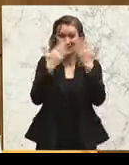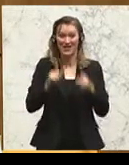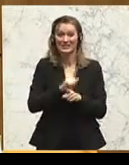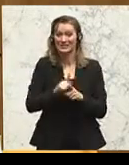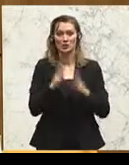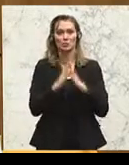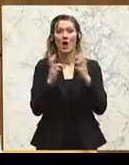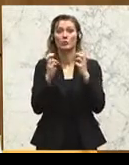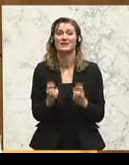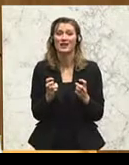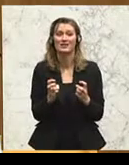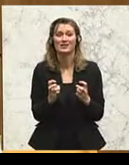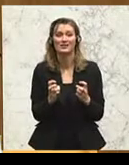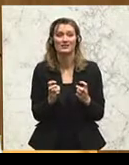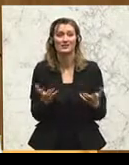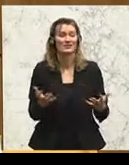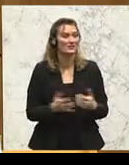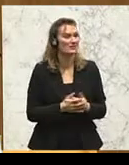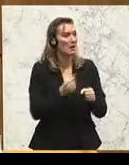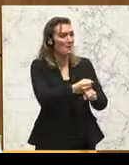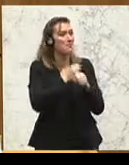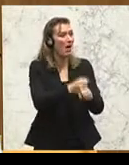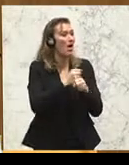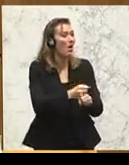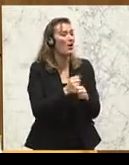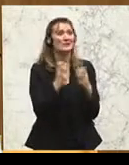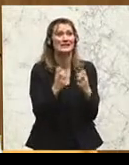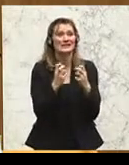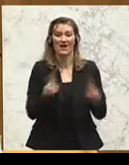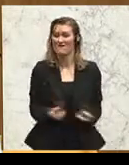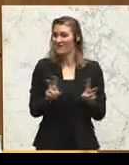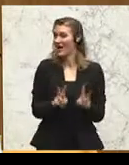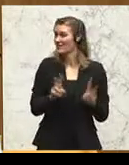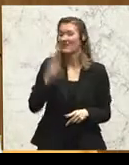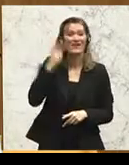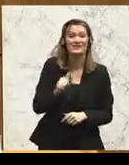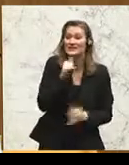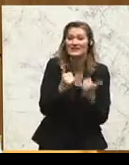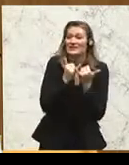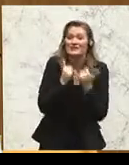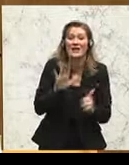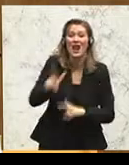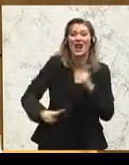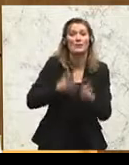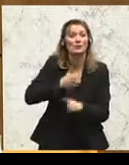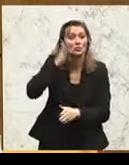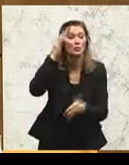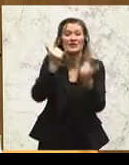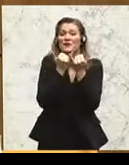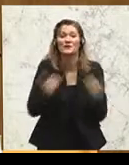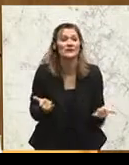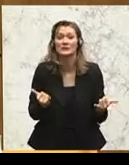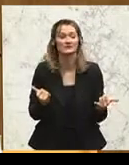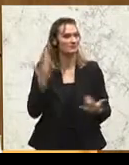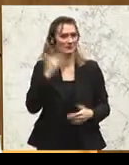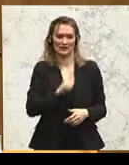sind, unter dem Christbaum sitzen mit ihren Angehörigen und nicht wissen, wie ihr Leben in Zukunft aussieht